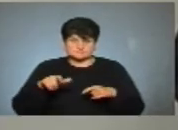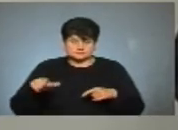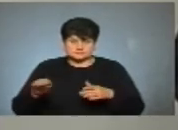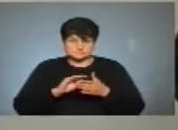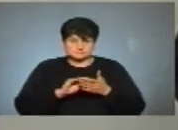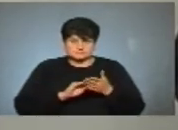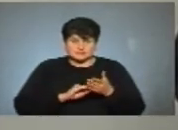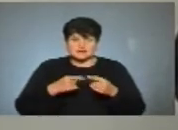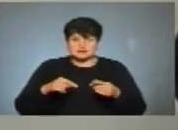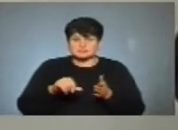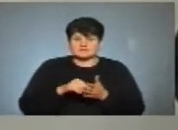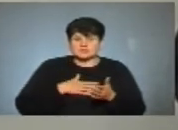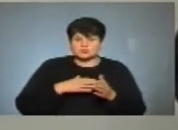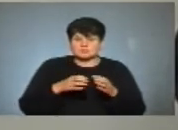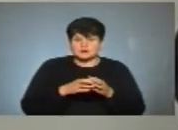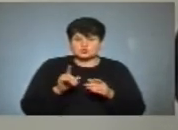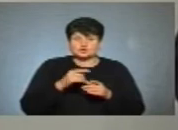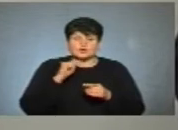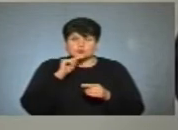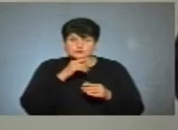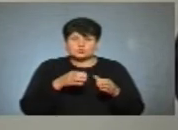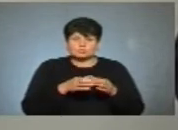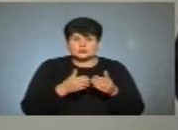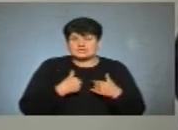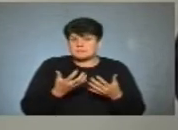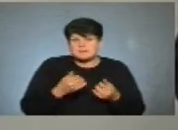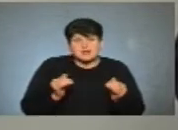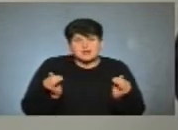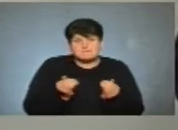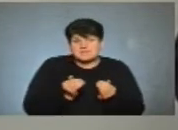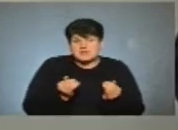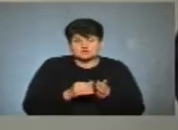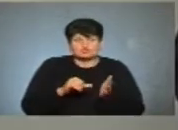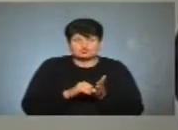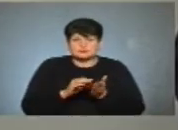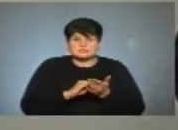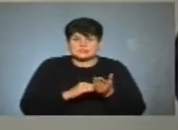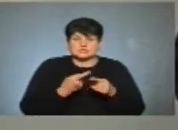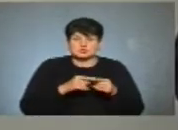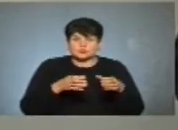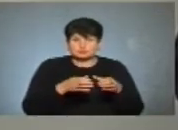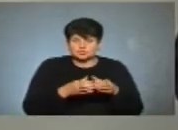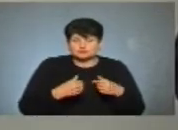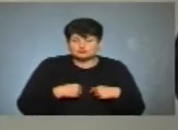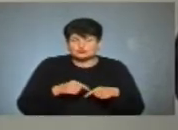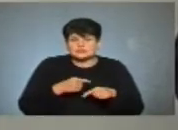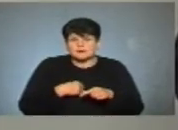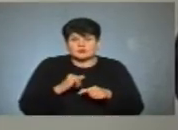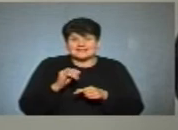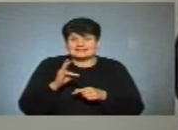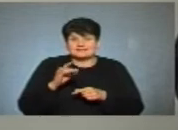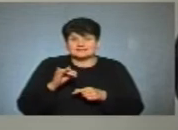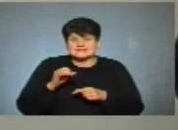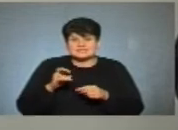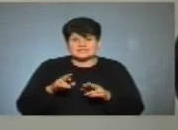представниками нашої партії. Щодо економічного блоку, я брала меншу участь в складанні саме цього блоку. І тому я по інвестиціях